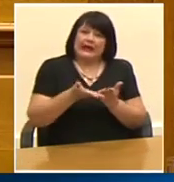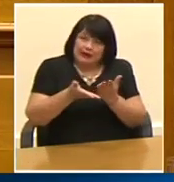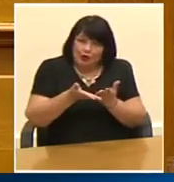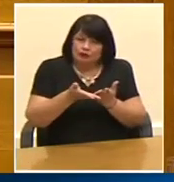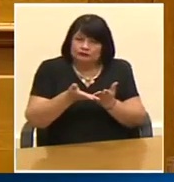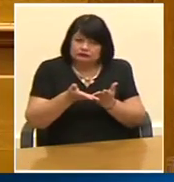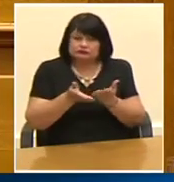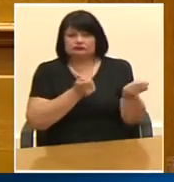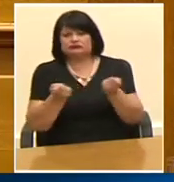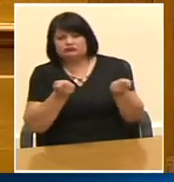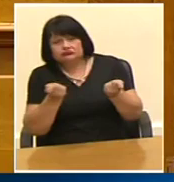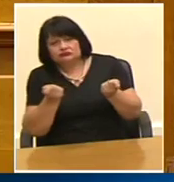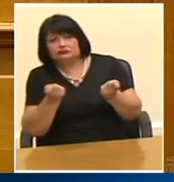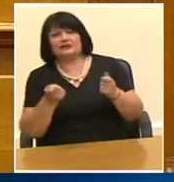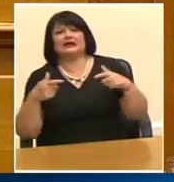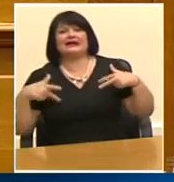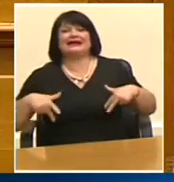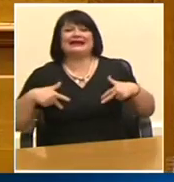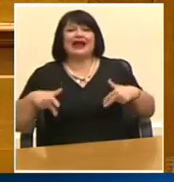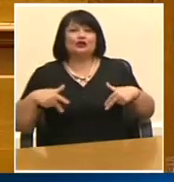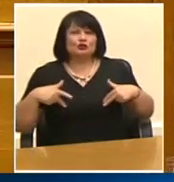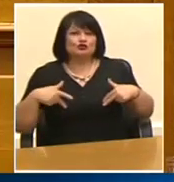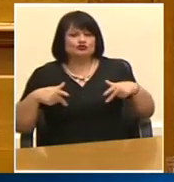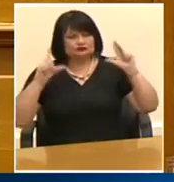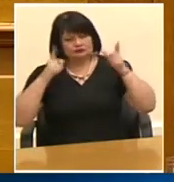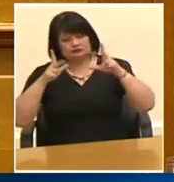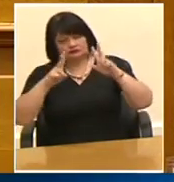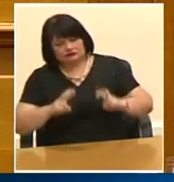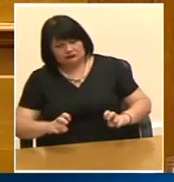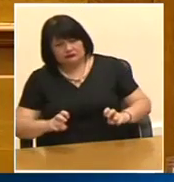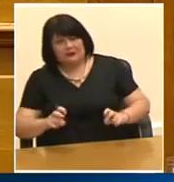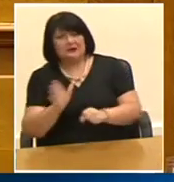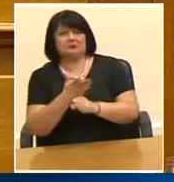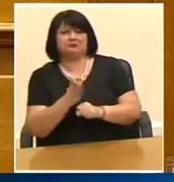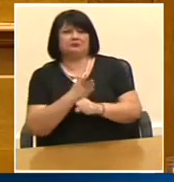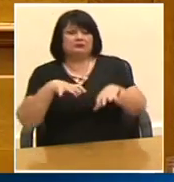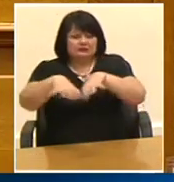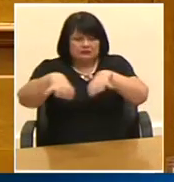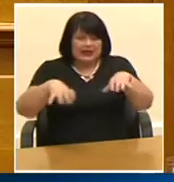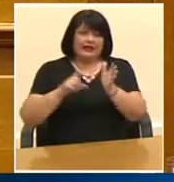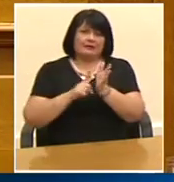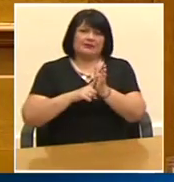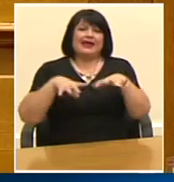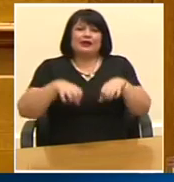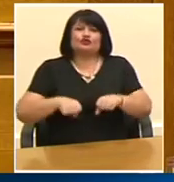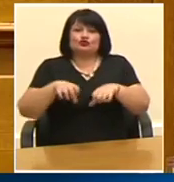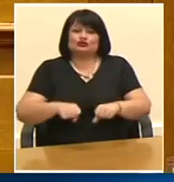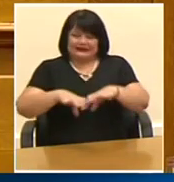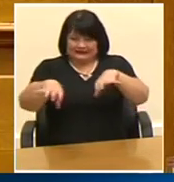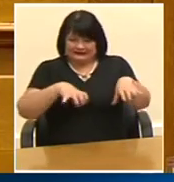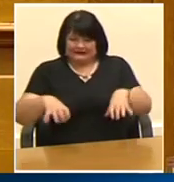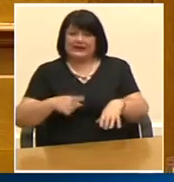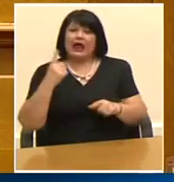νομοσχέδιο που βάλει ευθέως ενάντια στο δημοκρατικό έλεγχο και στη διάκριση των εξουσιών Να το πω πιο απλά